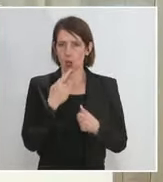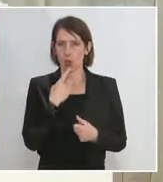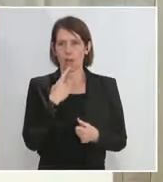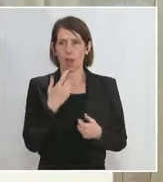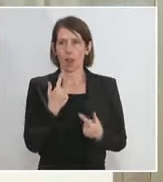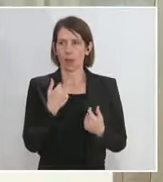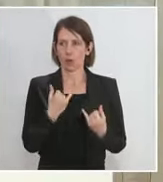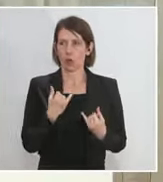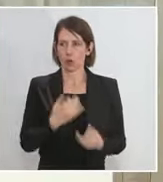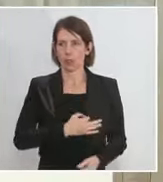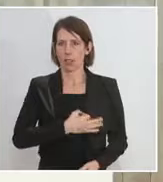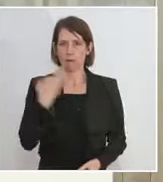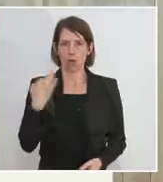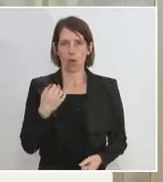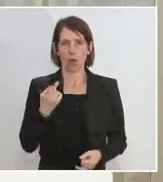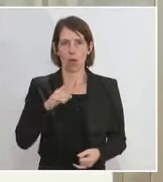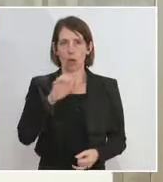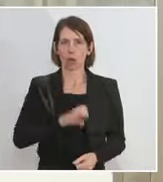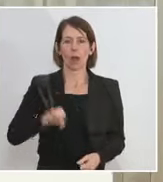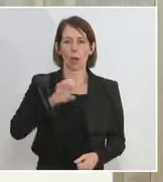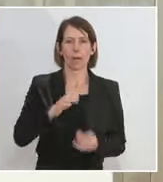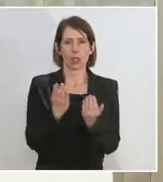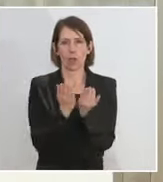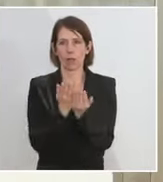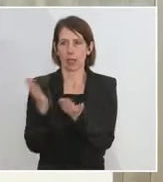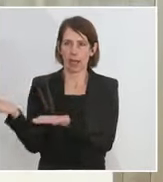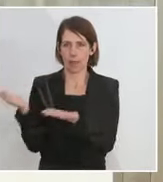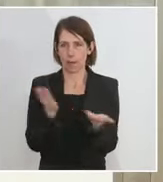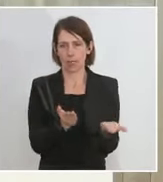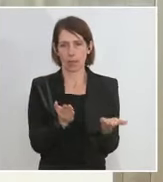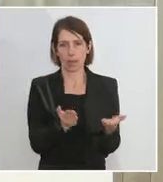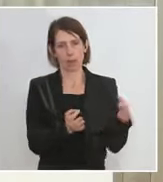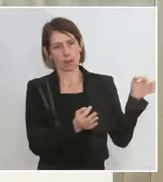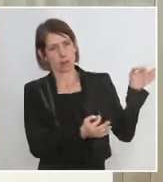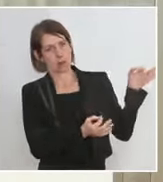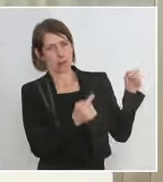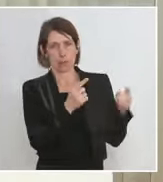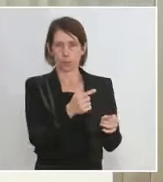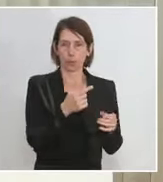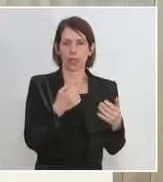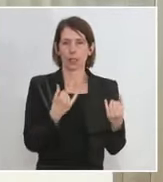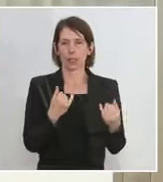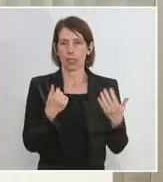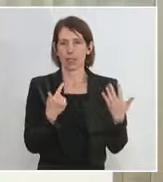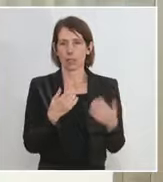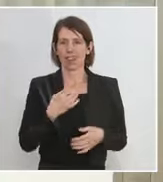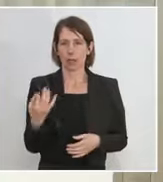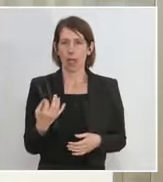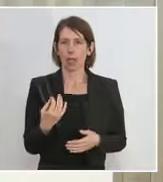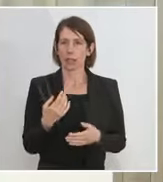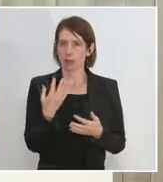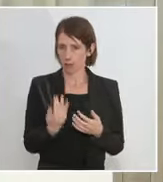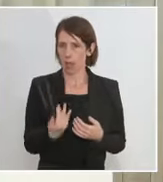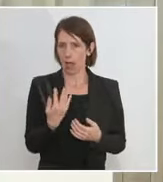heute früh auch den europäischen Vergleich mitgenommen. Das ist die derzeitige Sieben-Tages-Rate, was die Impfungen